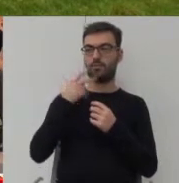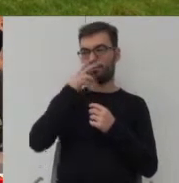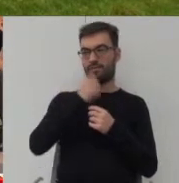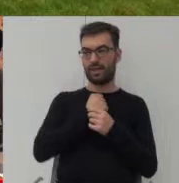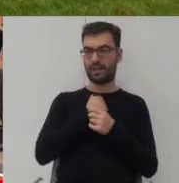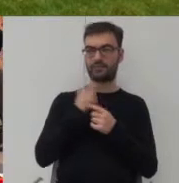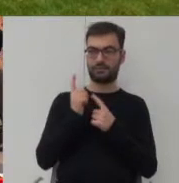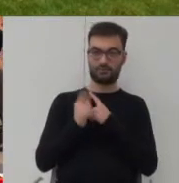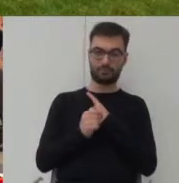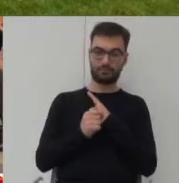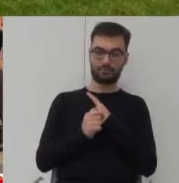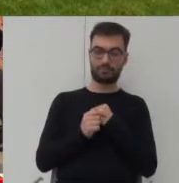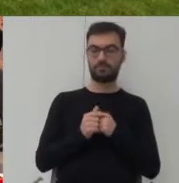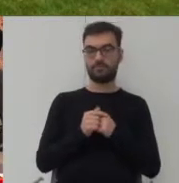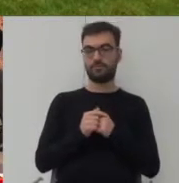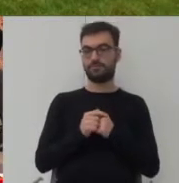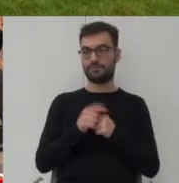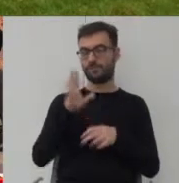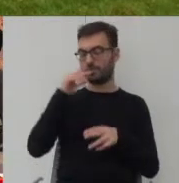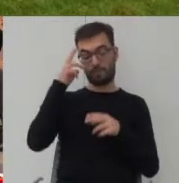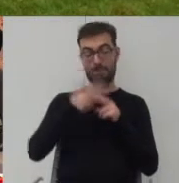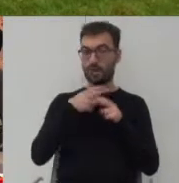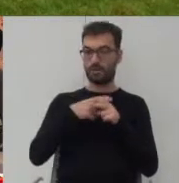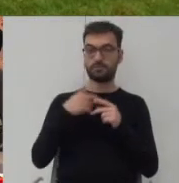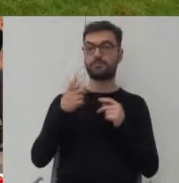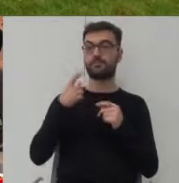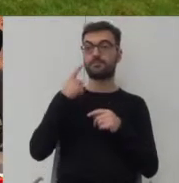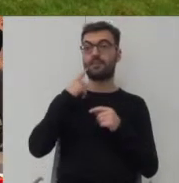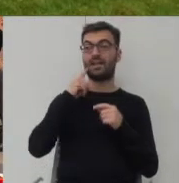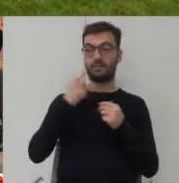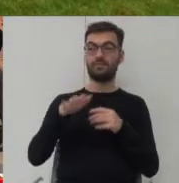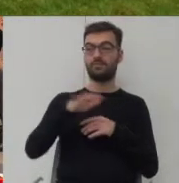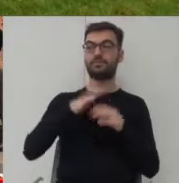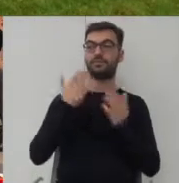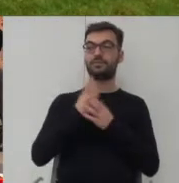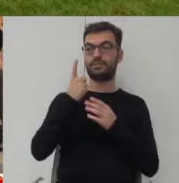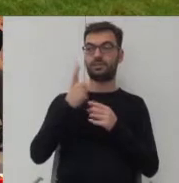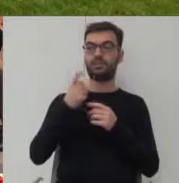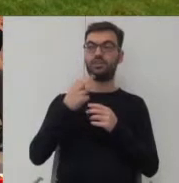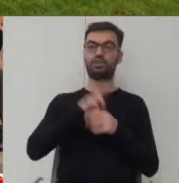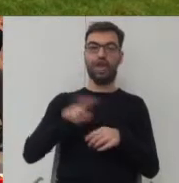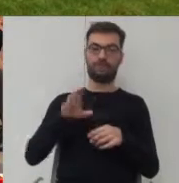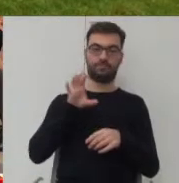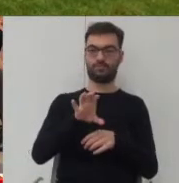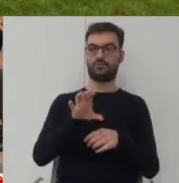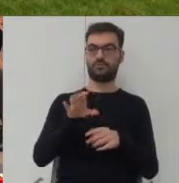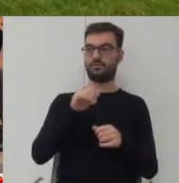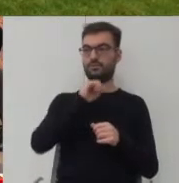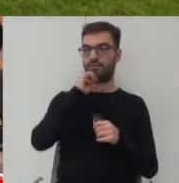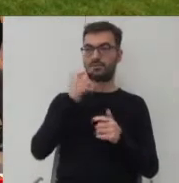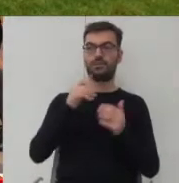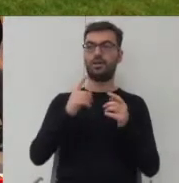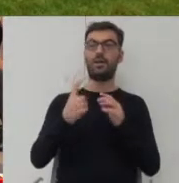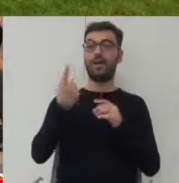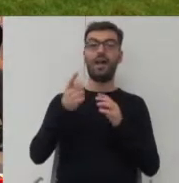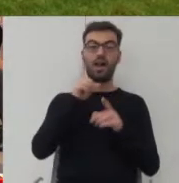slajdzie, jakby patologiczne sytuacje, gdzie plac zabaw redukowany jest do pojedynczego urządzenia i nie jest to odosobniony